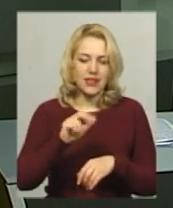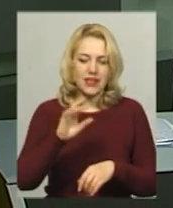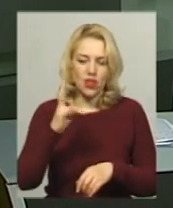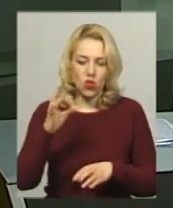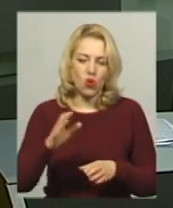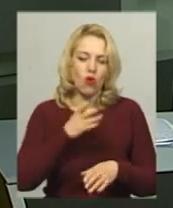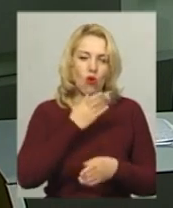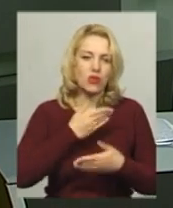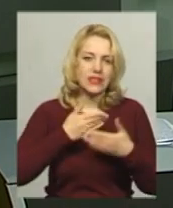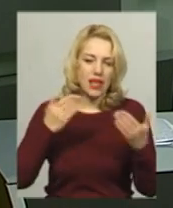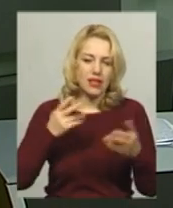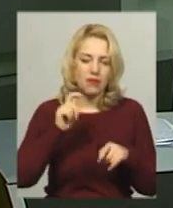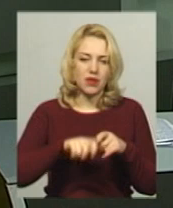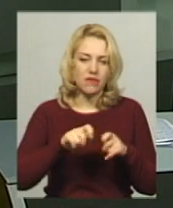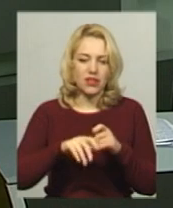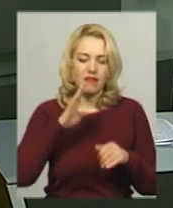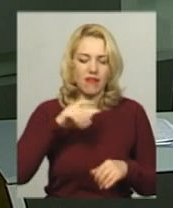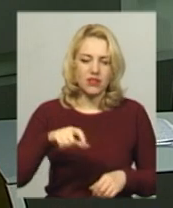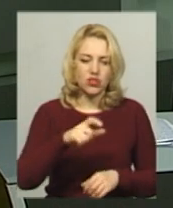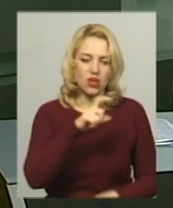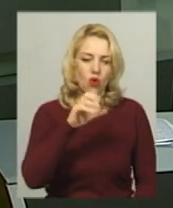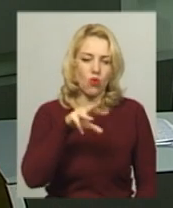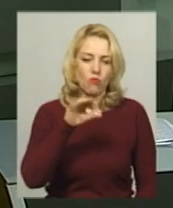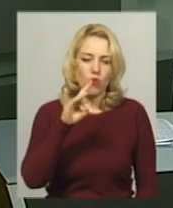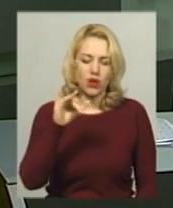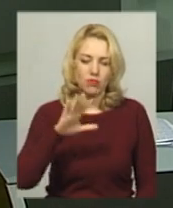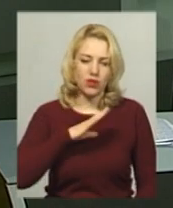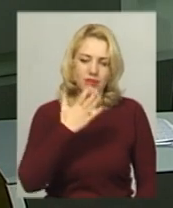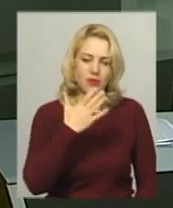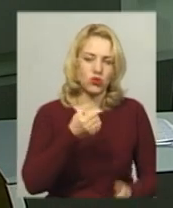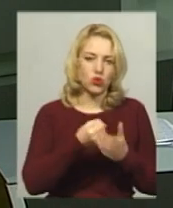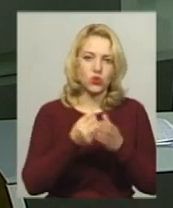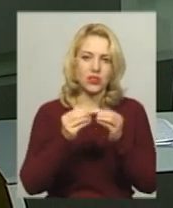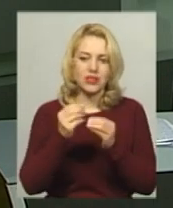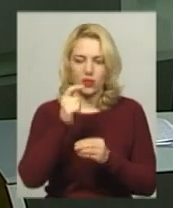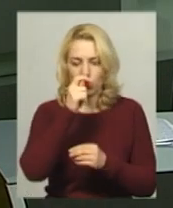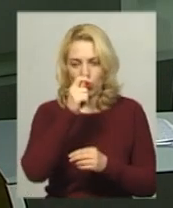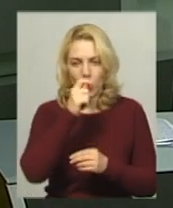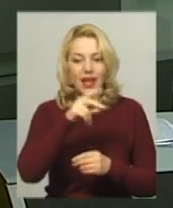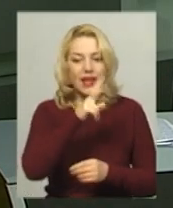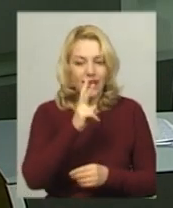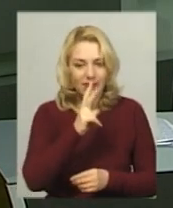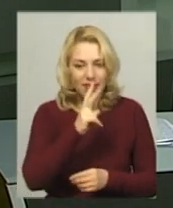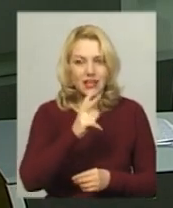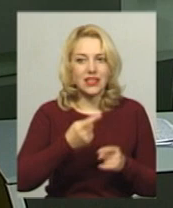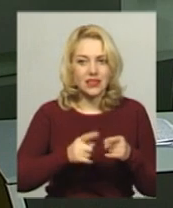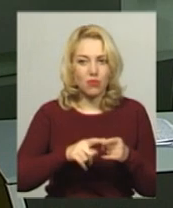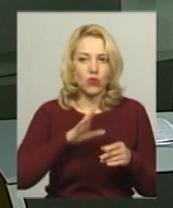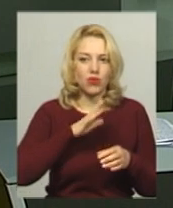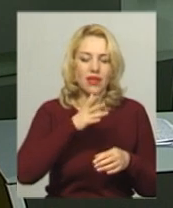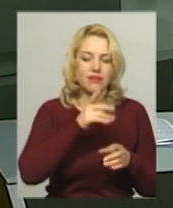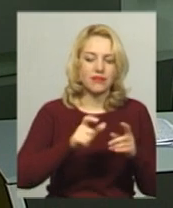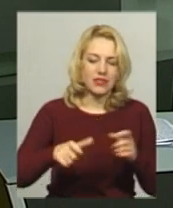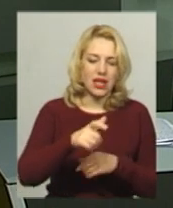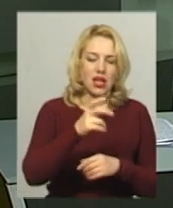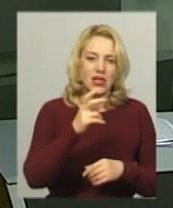перевірка річки Хомори тривала з 5 до 10 квітня. Проби відбирались на ділянці річки від Новоселестського водосховища